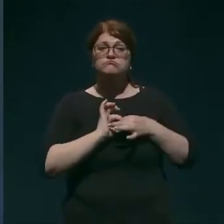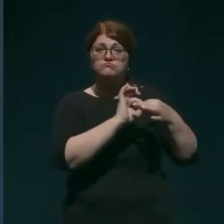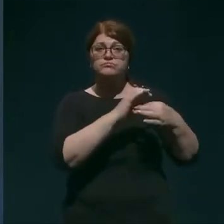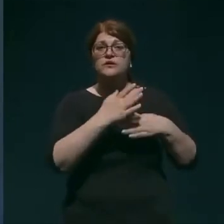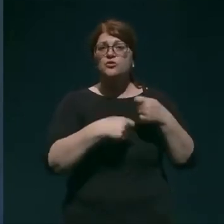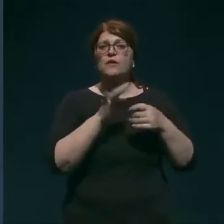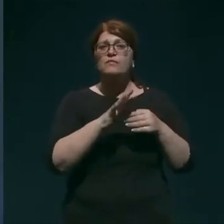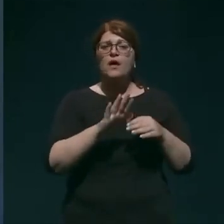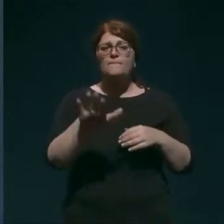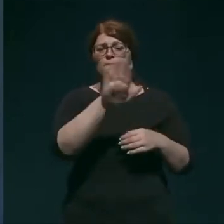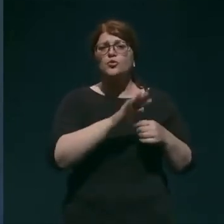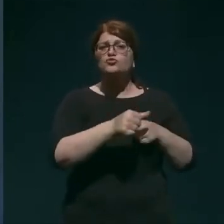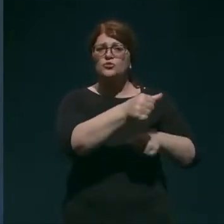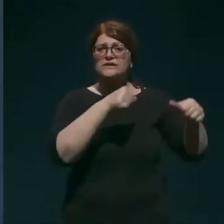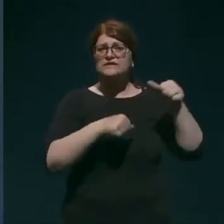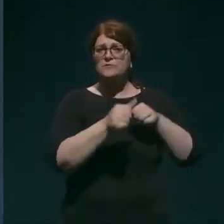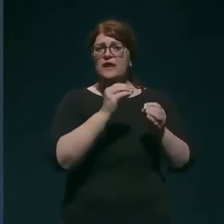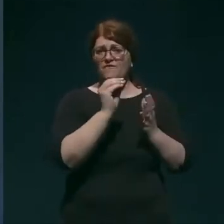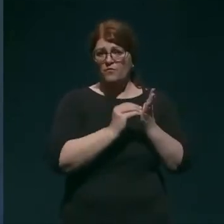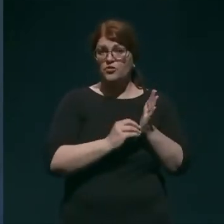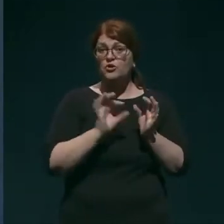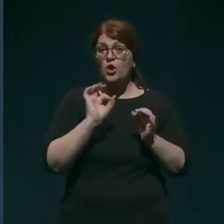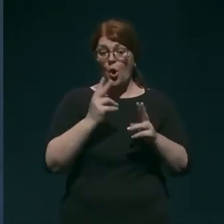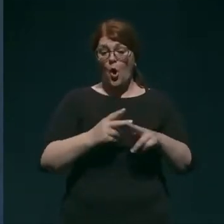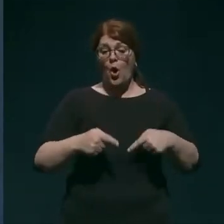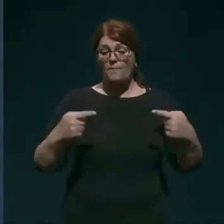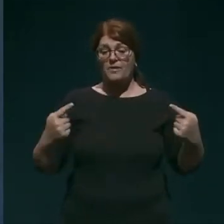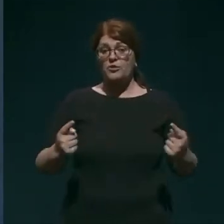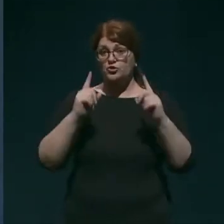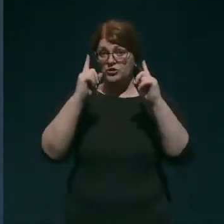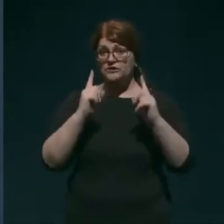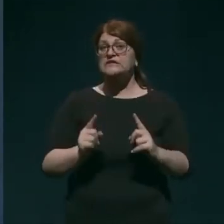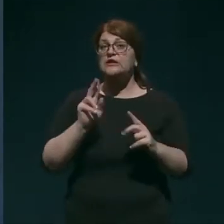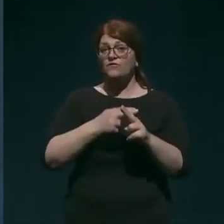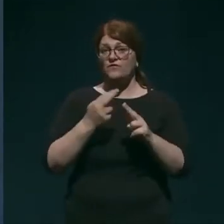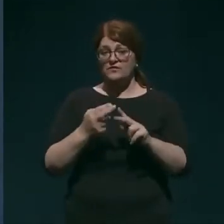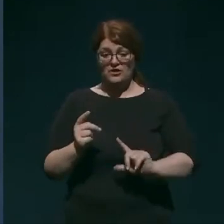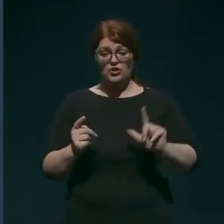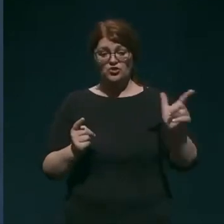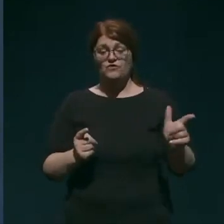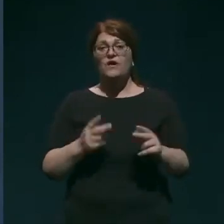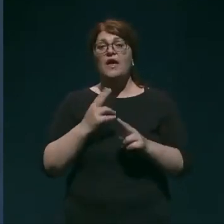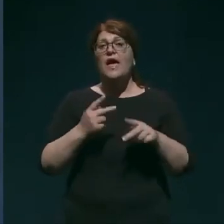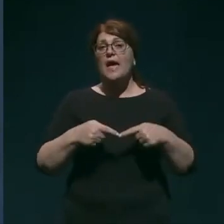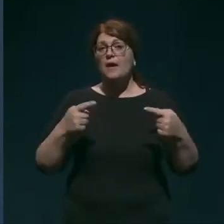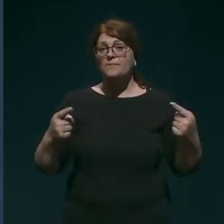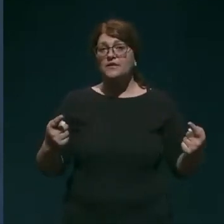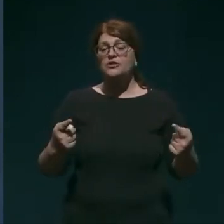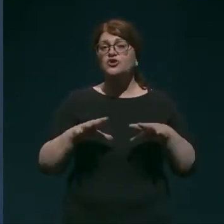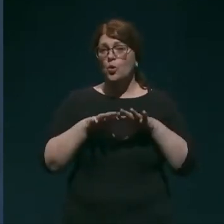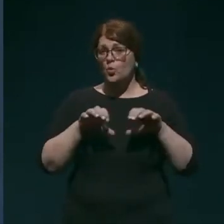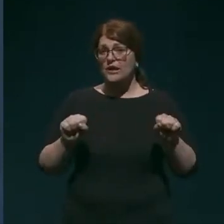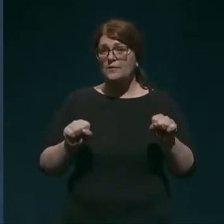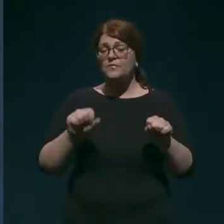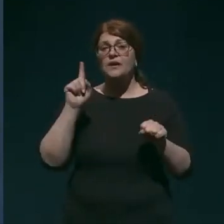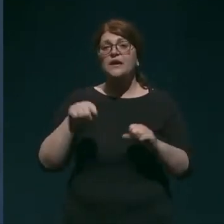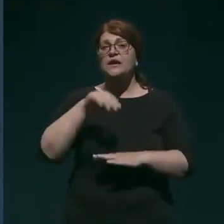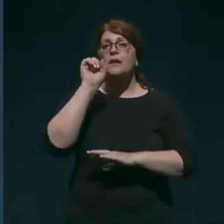področju izmenjave podatkov o epidemiološki sliki v državah, epidemioloških ukrepih in